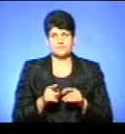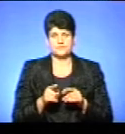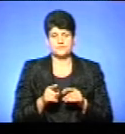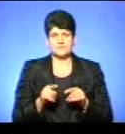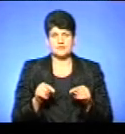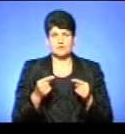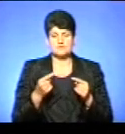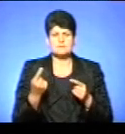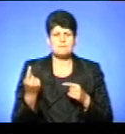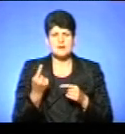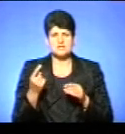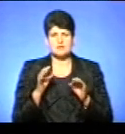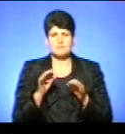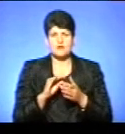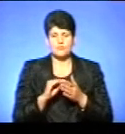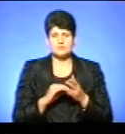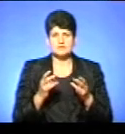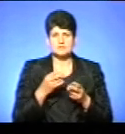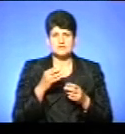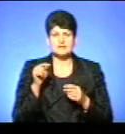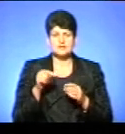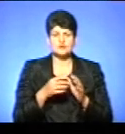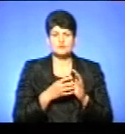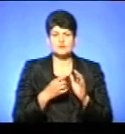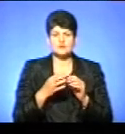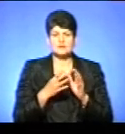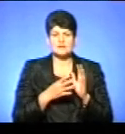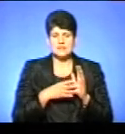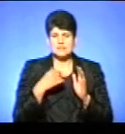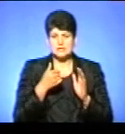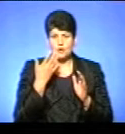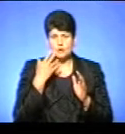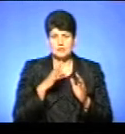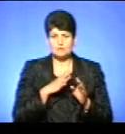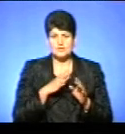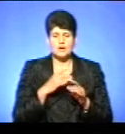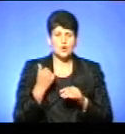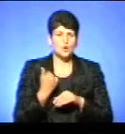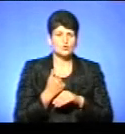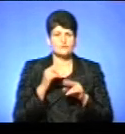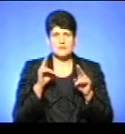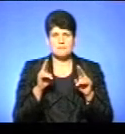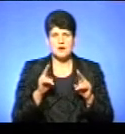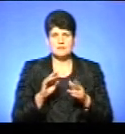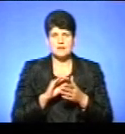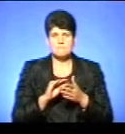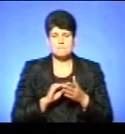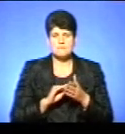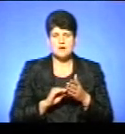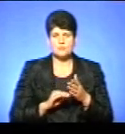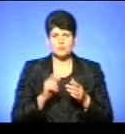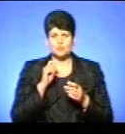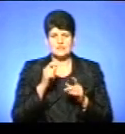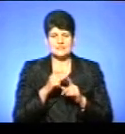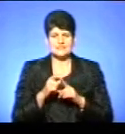з перших правописів. Це все-таки варто назвати 1919 року, коли були введені головні правила правопису українських слів.